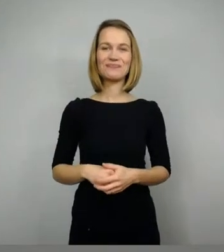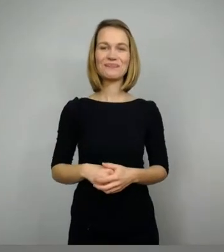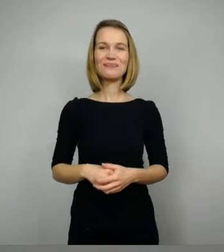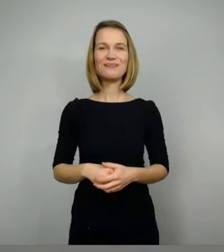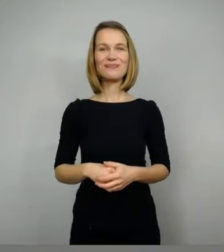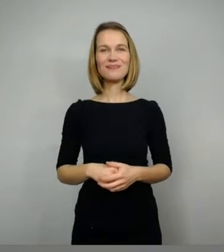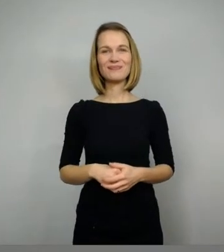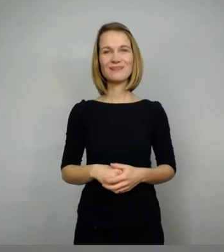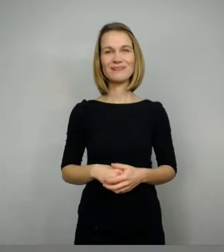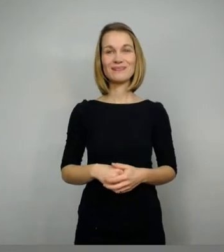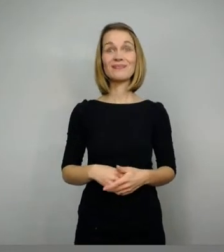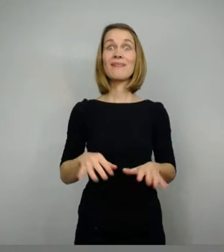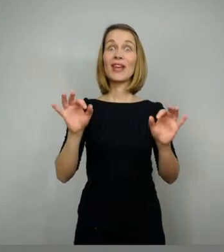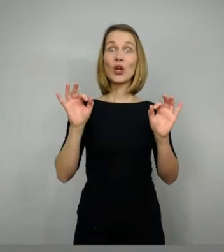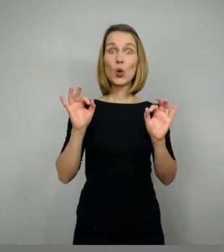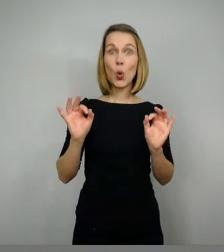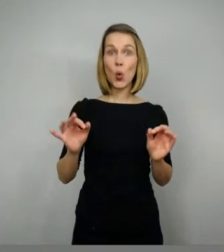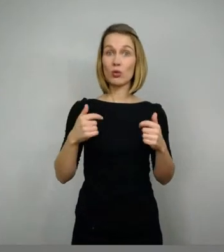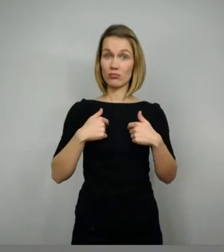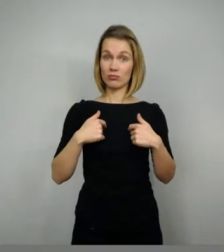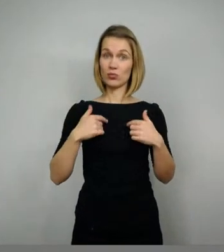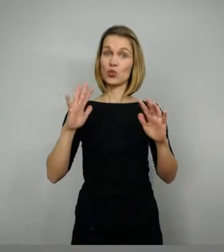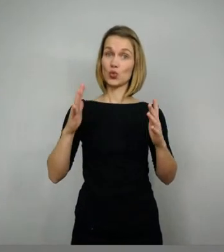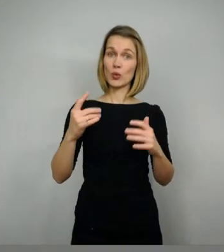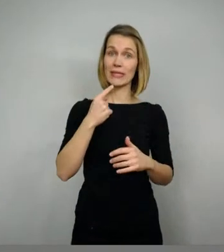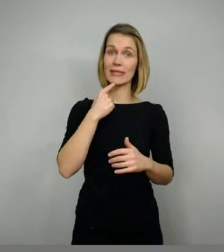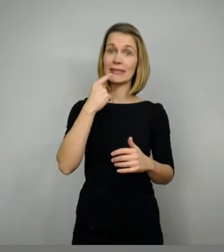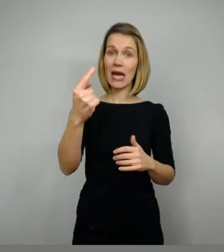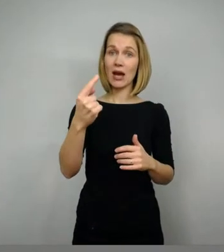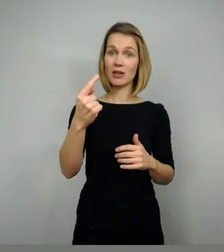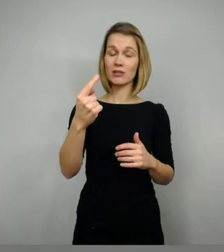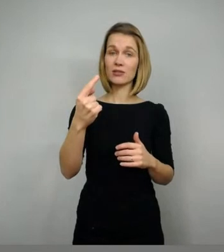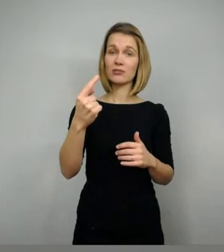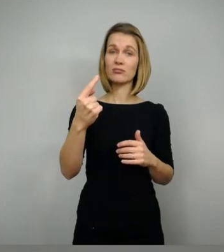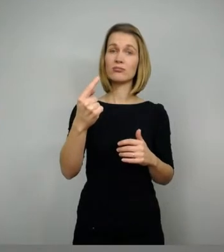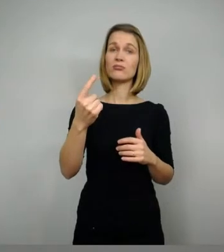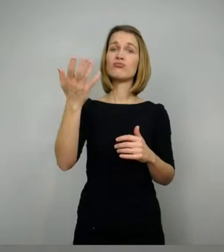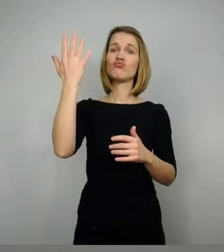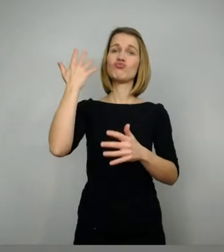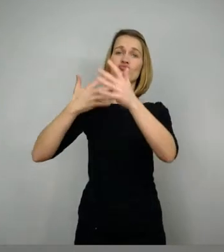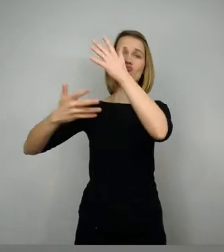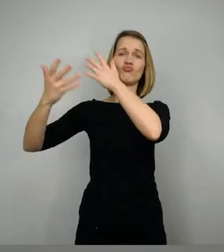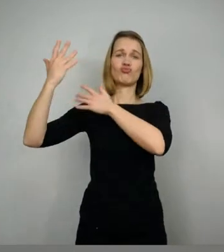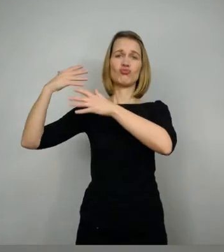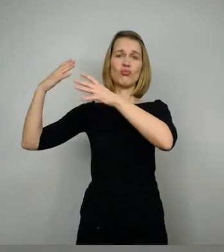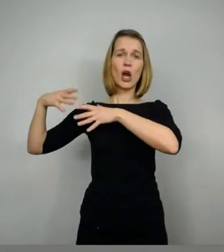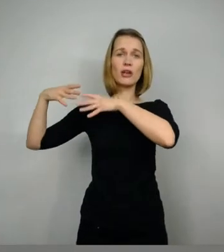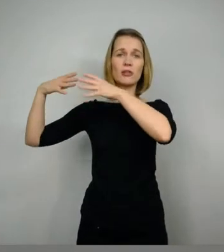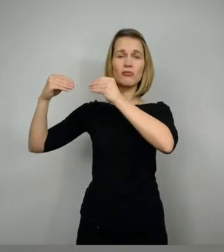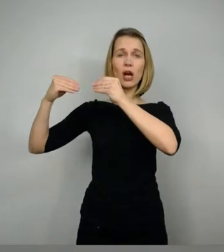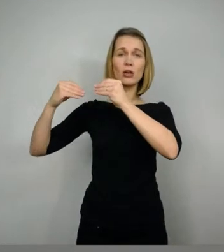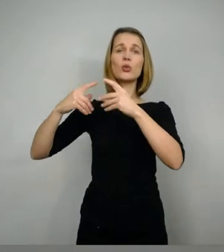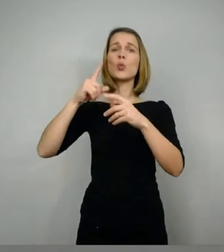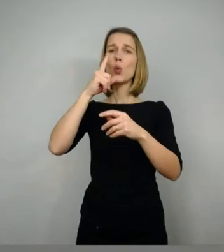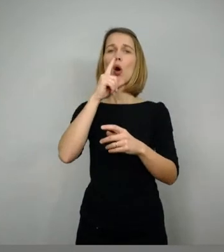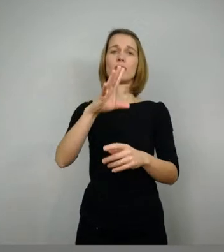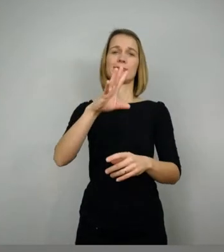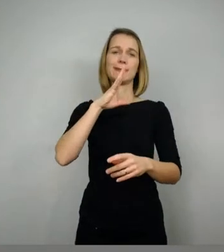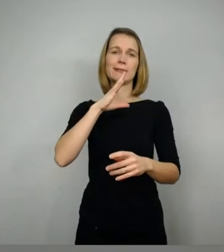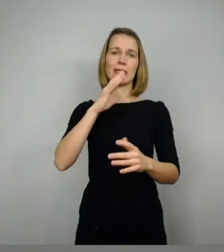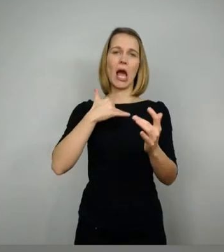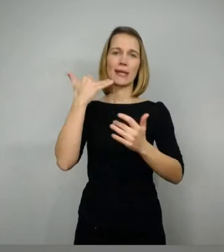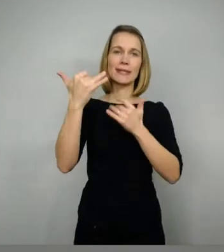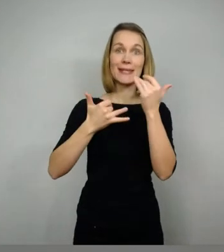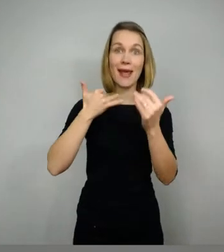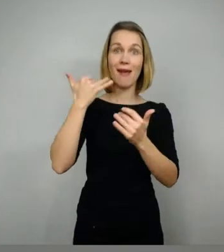Gut, ich habe ja schon gesagt, ihren Ursprung haben die Helden eben in mündlichen Erzählungen. Und diese drehen sich